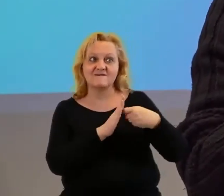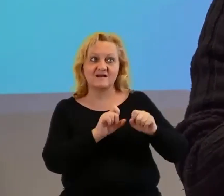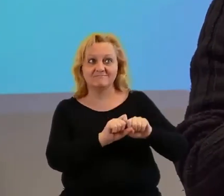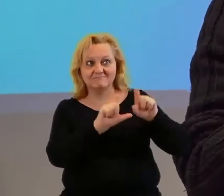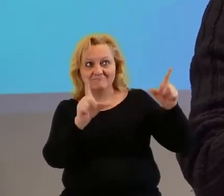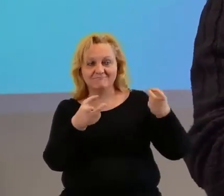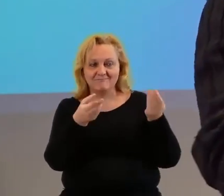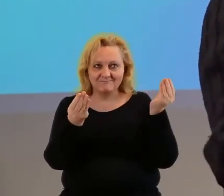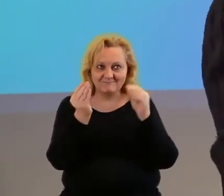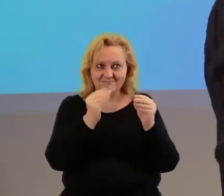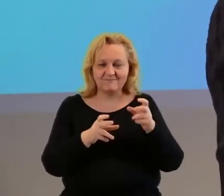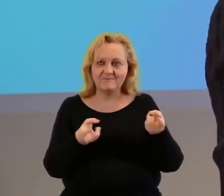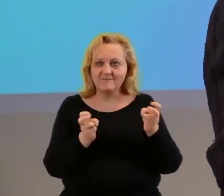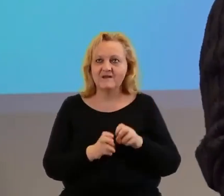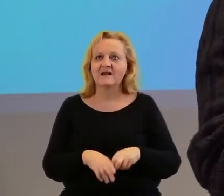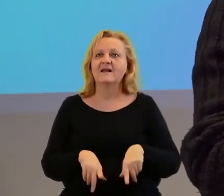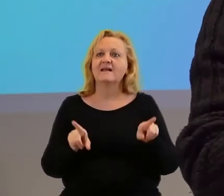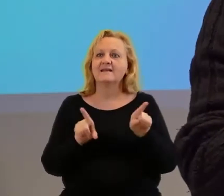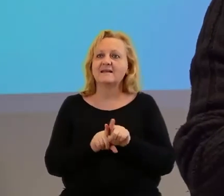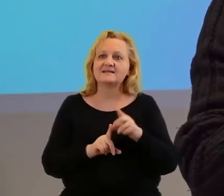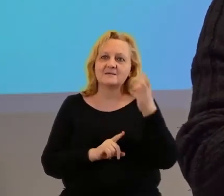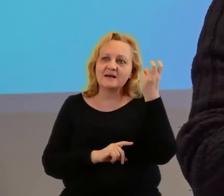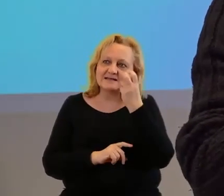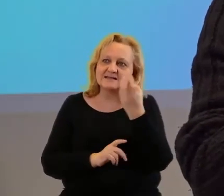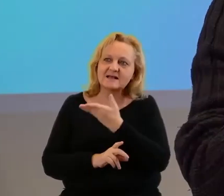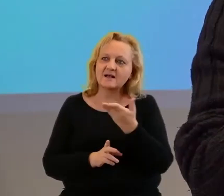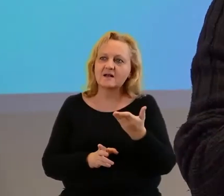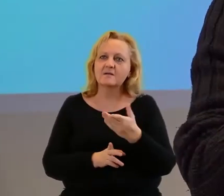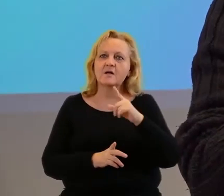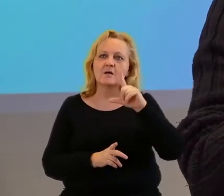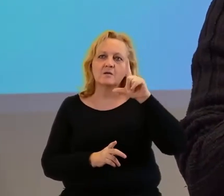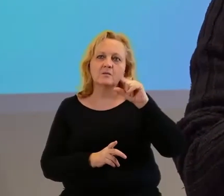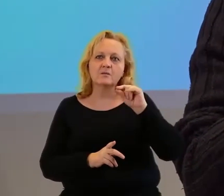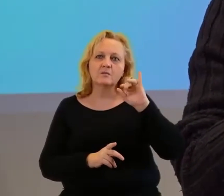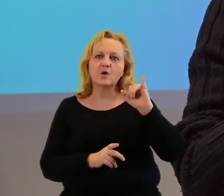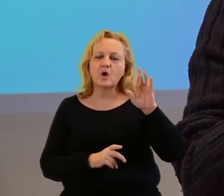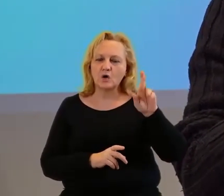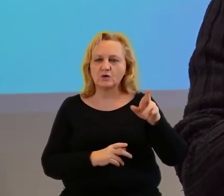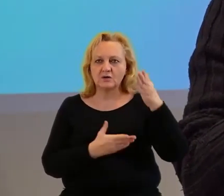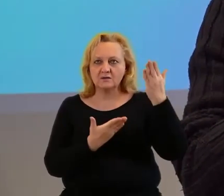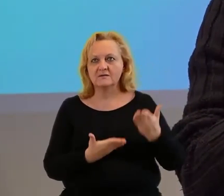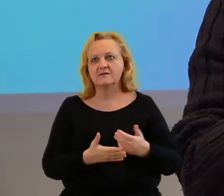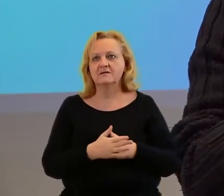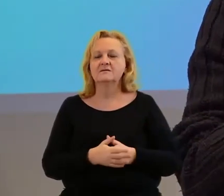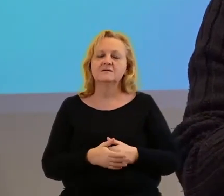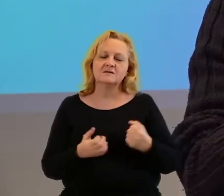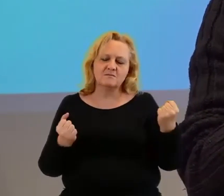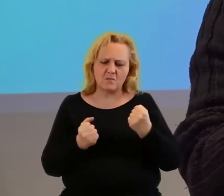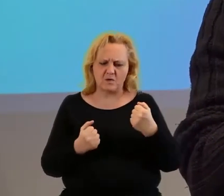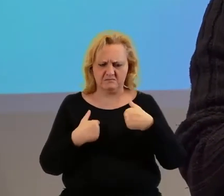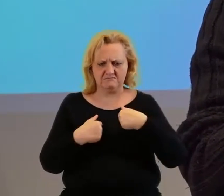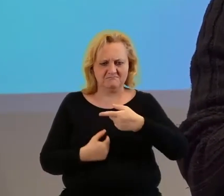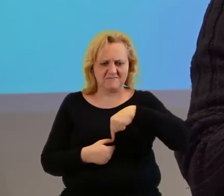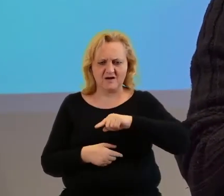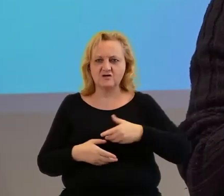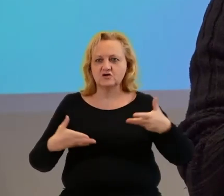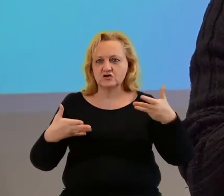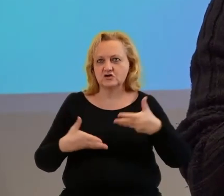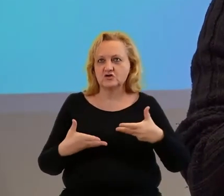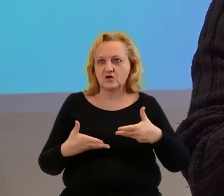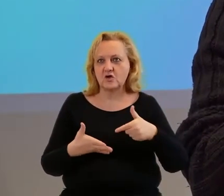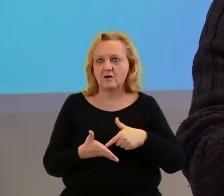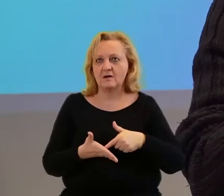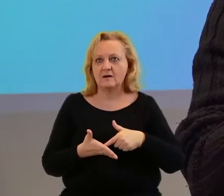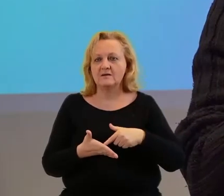który powstał, za zainteresowanie Piotra, taką mocno lokalną organizacją, jaką jest Stowarzyszenie